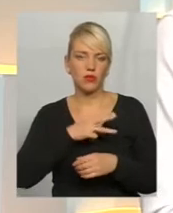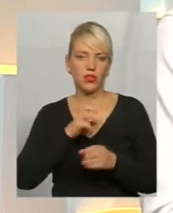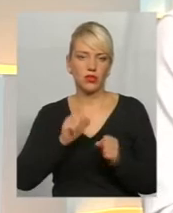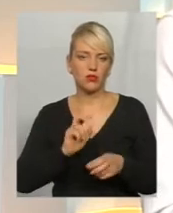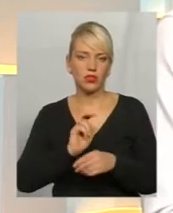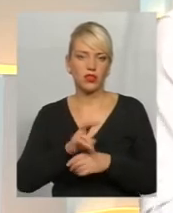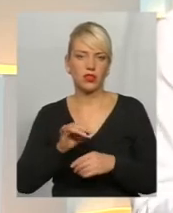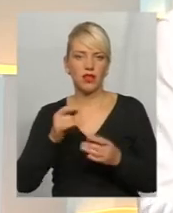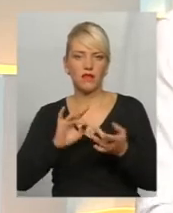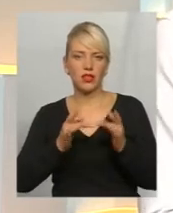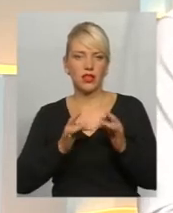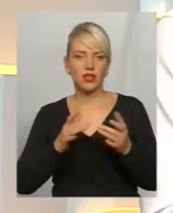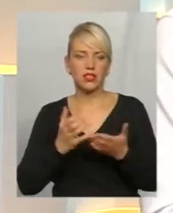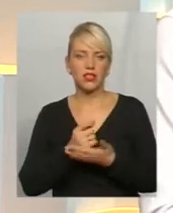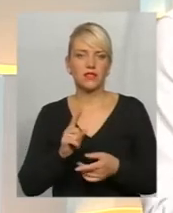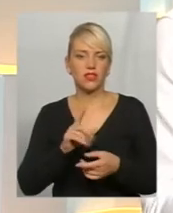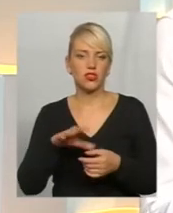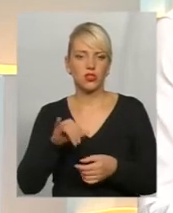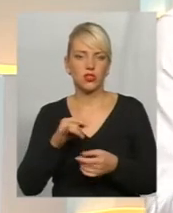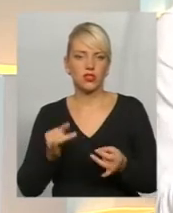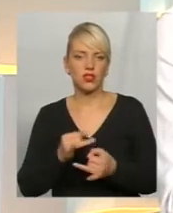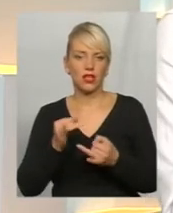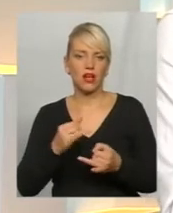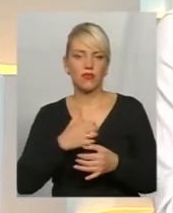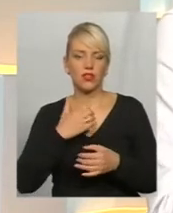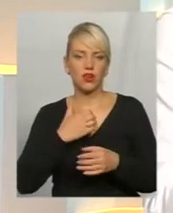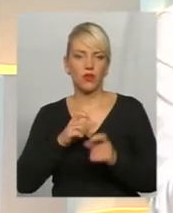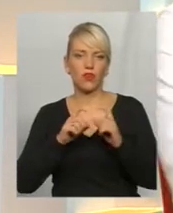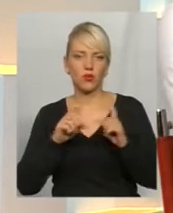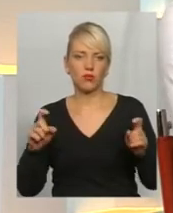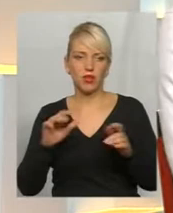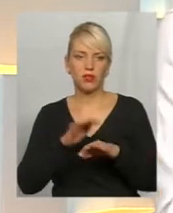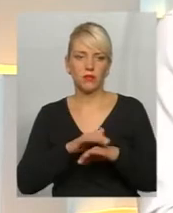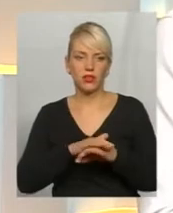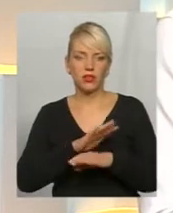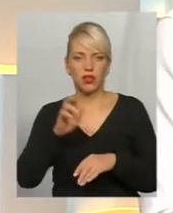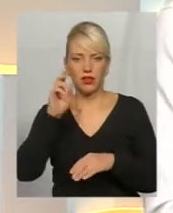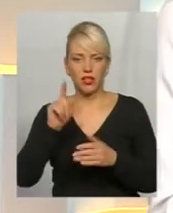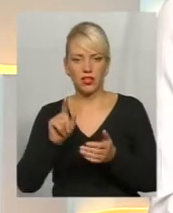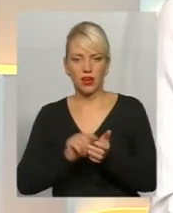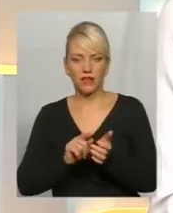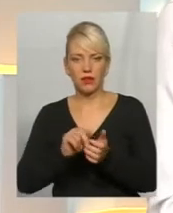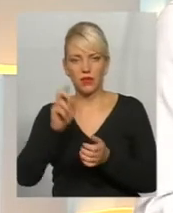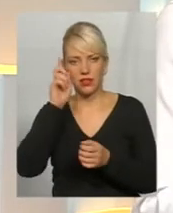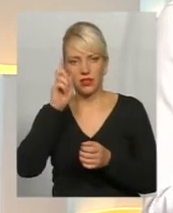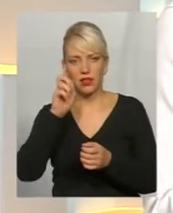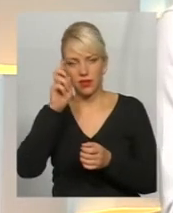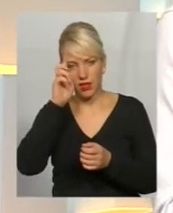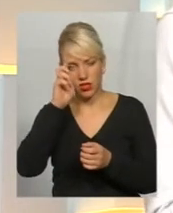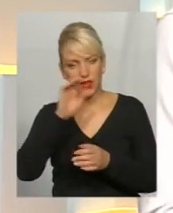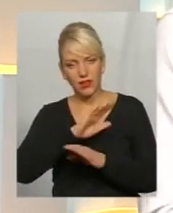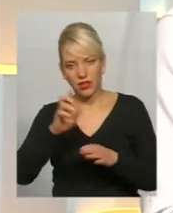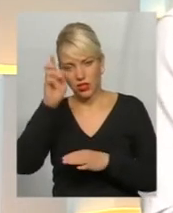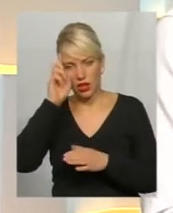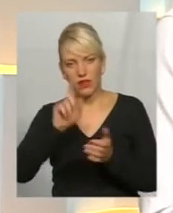в інтернет і знайти все, що йому цікаво на рахунок страхових компаній, банків, недержавних пенсійних фондів. Тобто кожен з нас може знайти те,